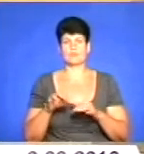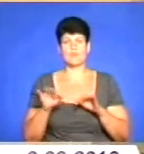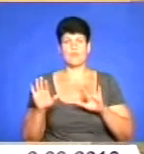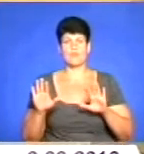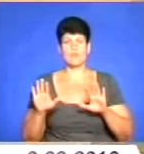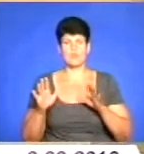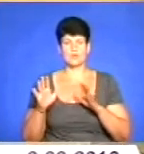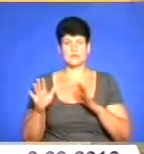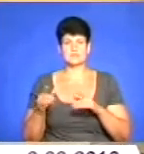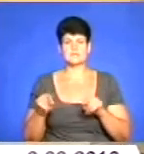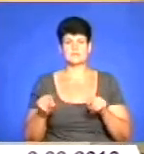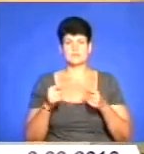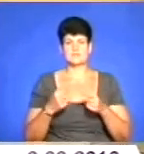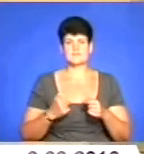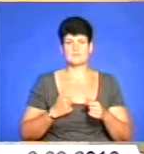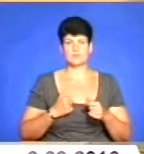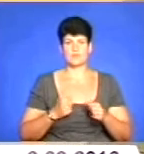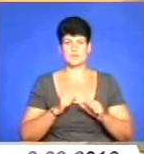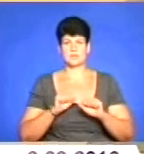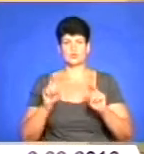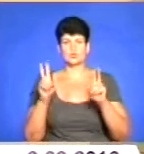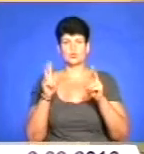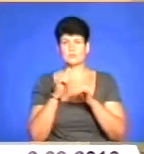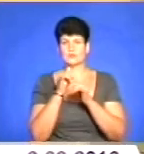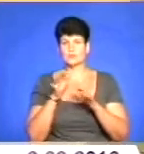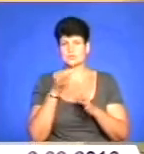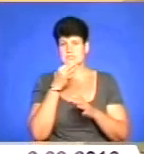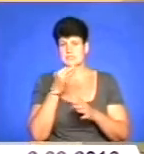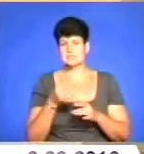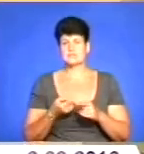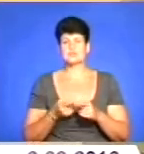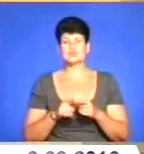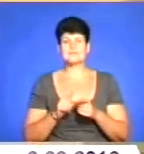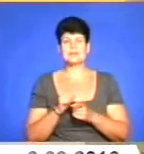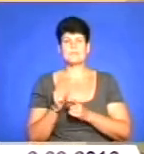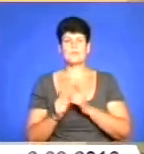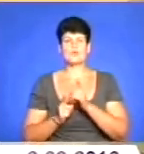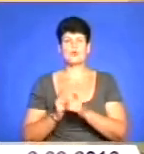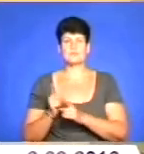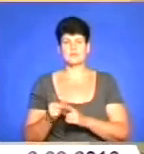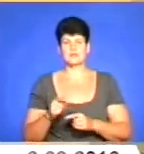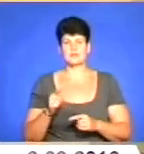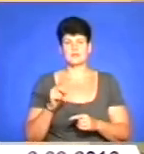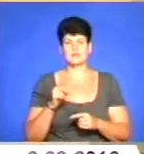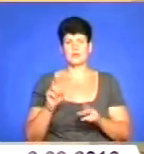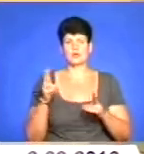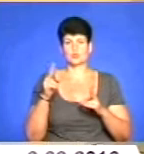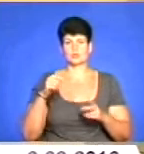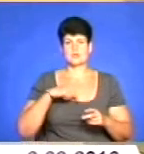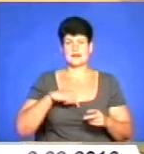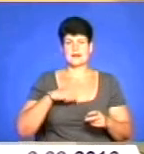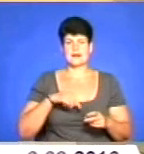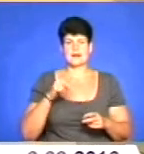ідея створити військово-патріотичний клуб. Ми можна сказати, що в певній мірі переформатували клуб характерний, який мав такий